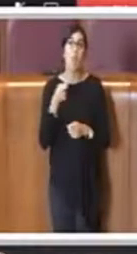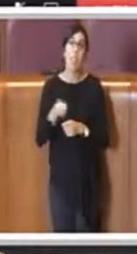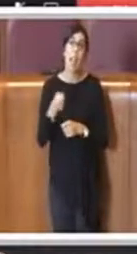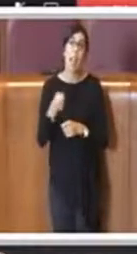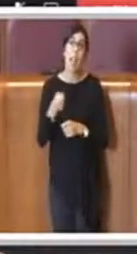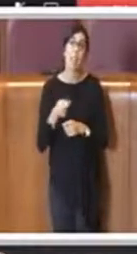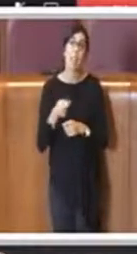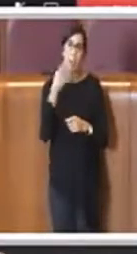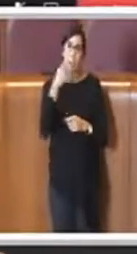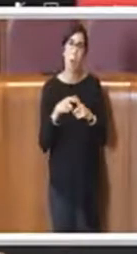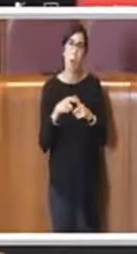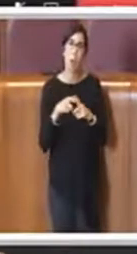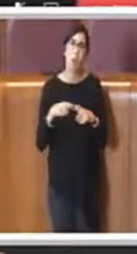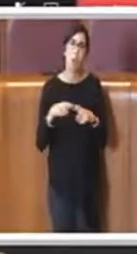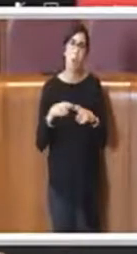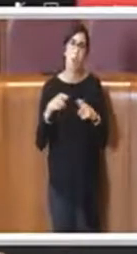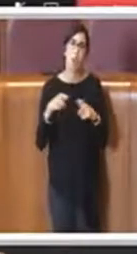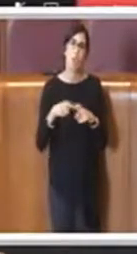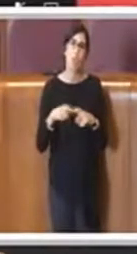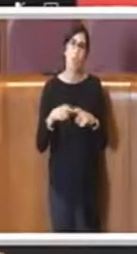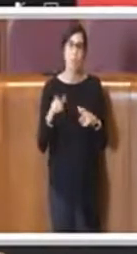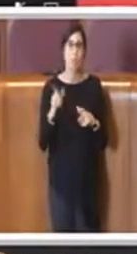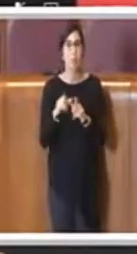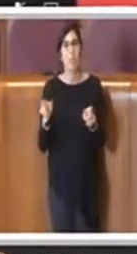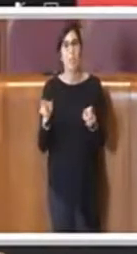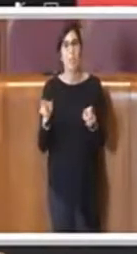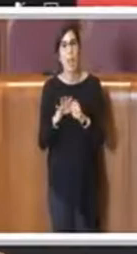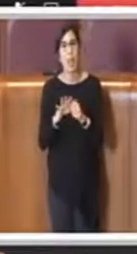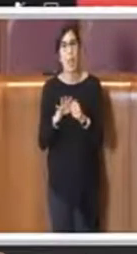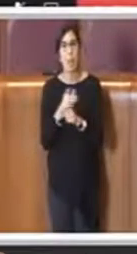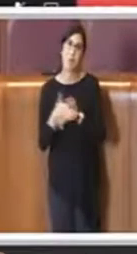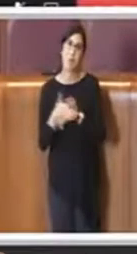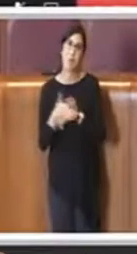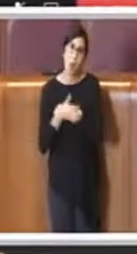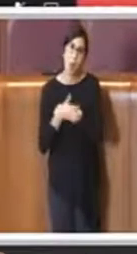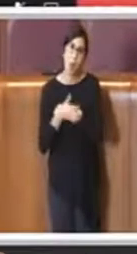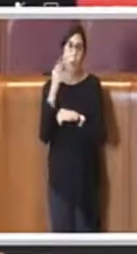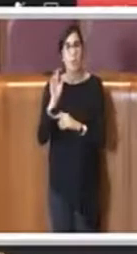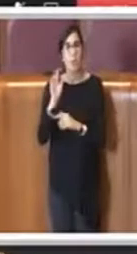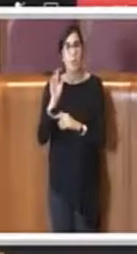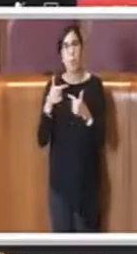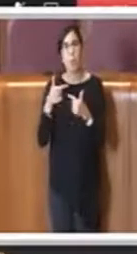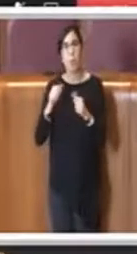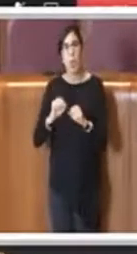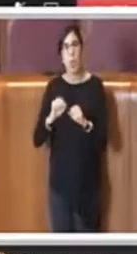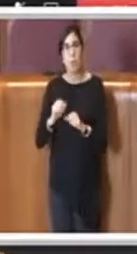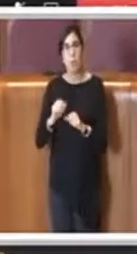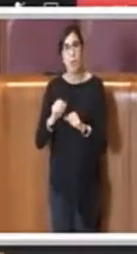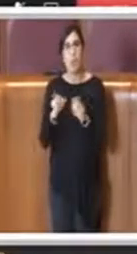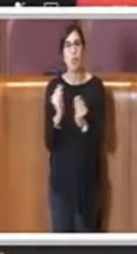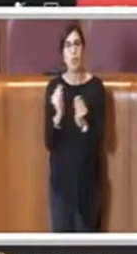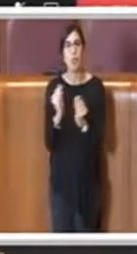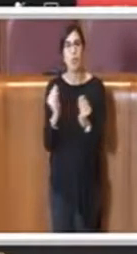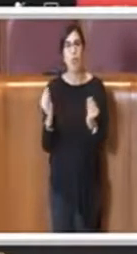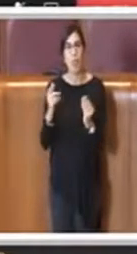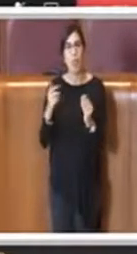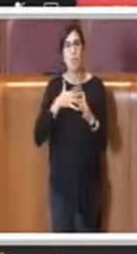famiglie meno abbienti, al fine di consentire ai ragazzi al di sotto dei 16 anni di poter frequentare i corsi sportivi.